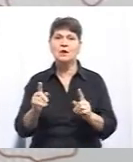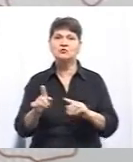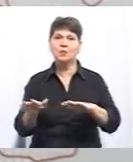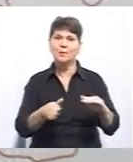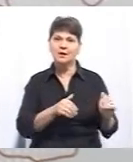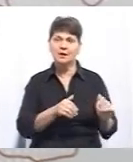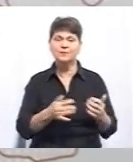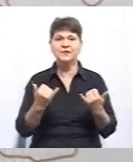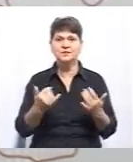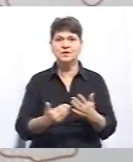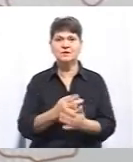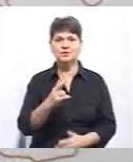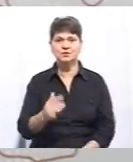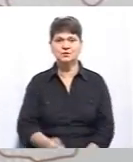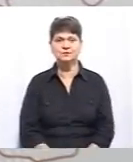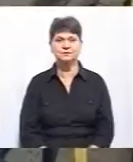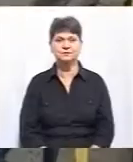Отож, сьогодні у випуску.